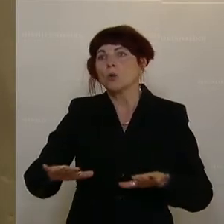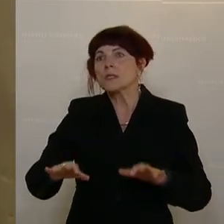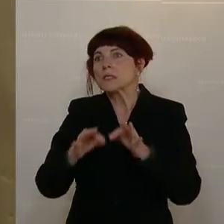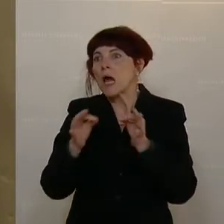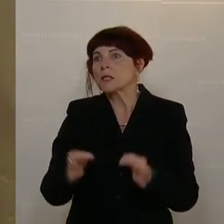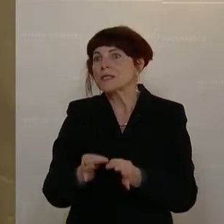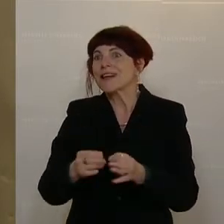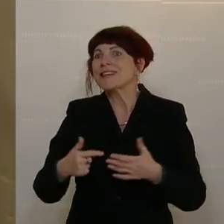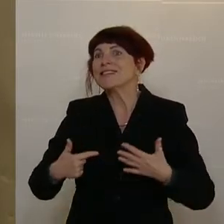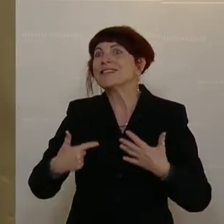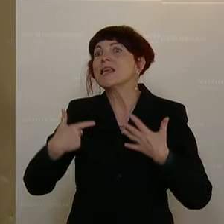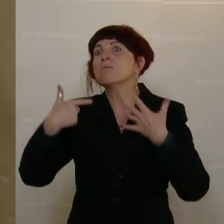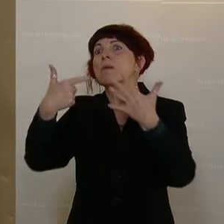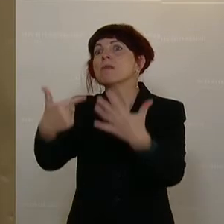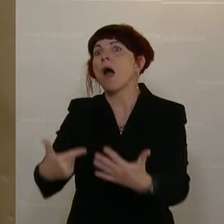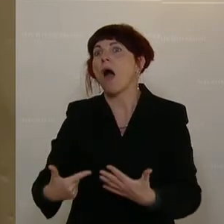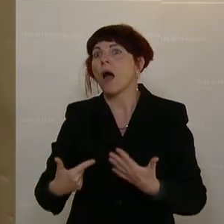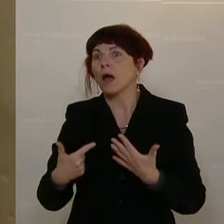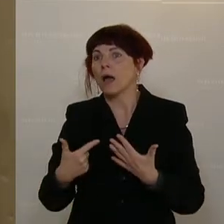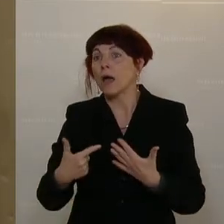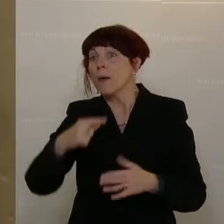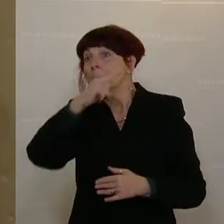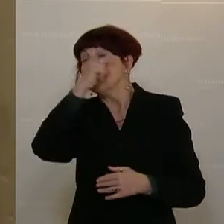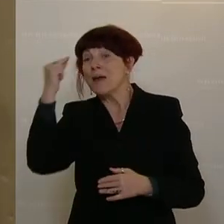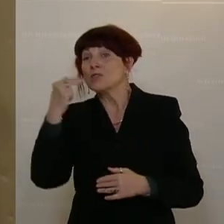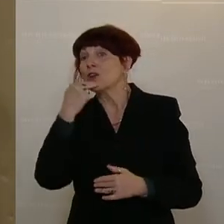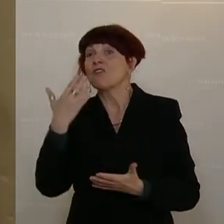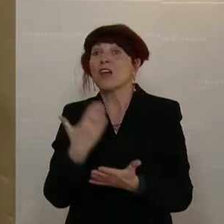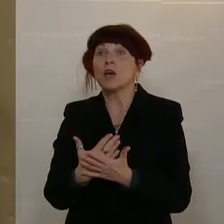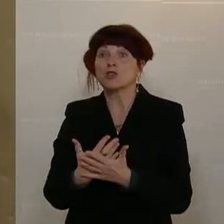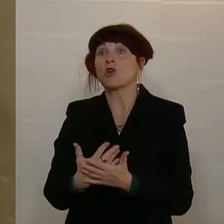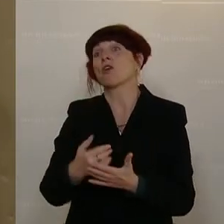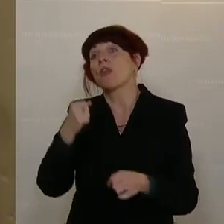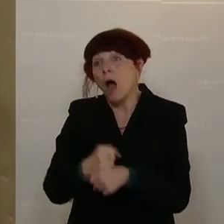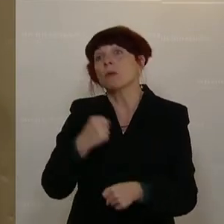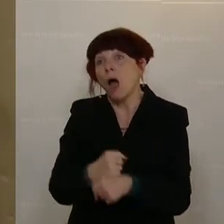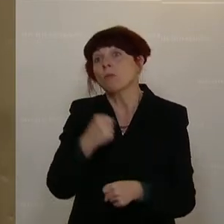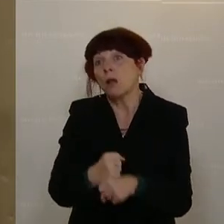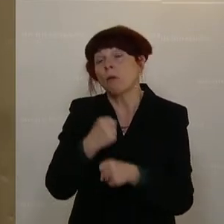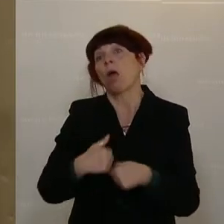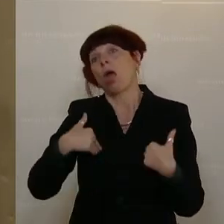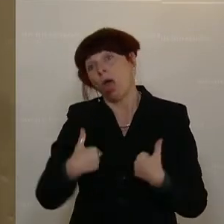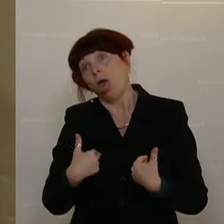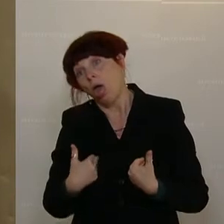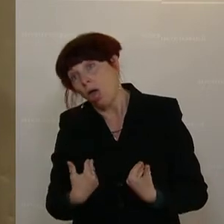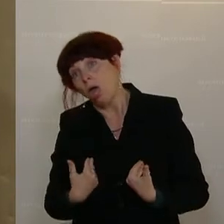lang wiederum Menschen, die in den letzten Jahren schon ausgezehrt sind, weiterhin diese Arbeit leisten müssen.